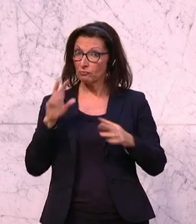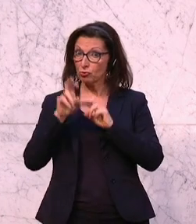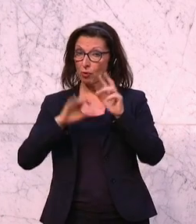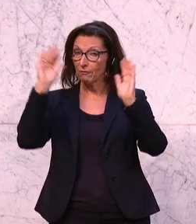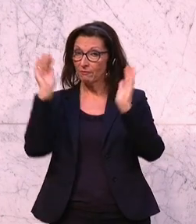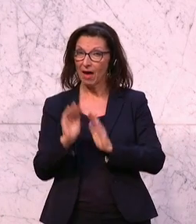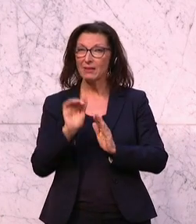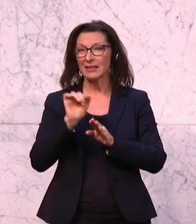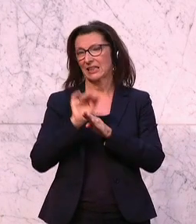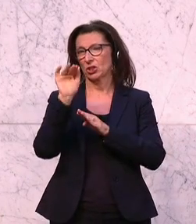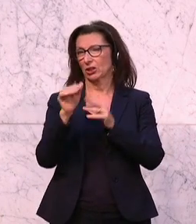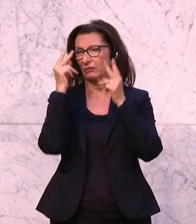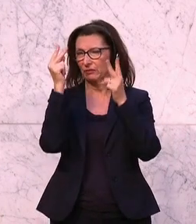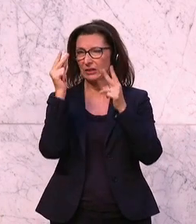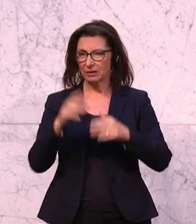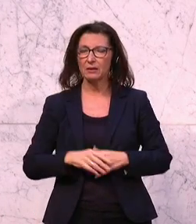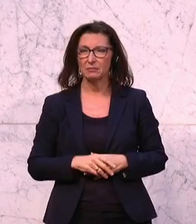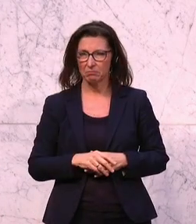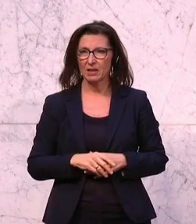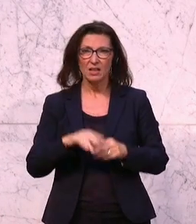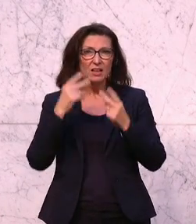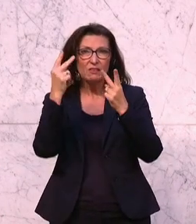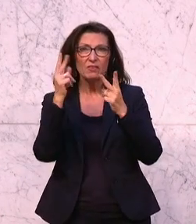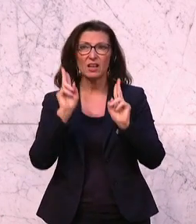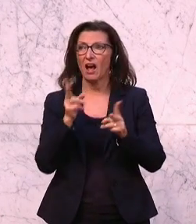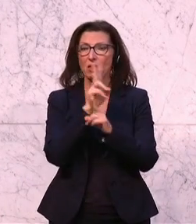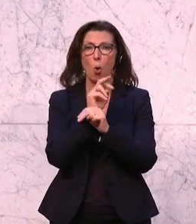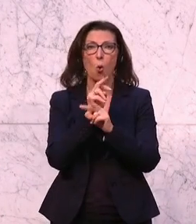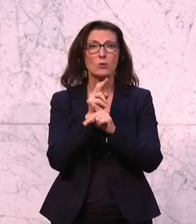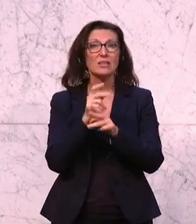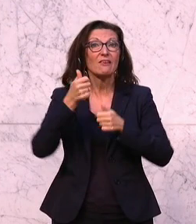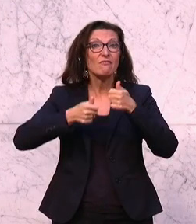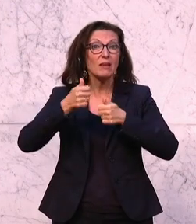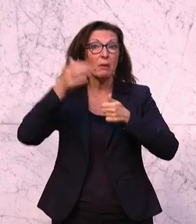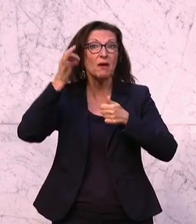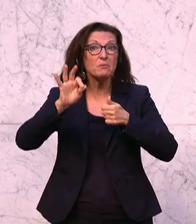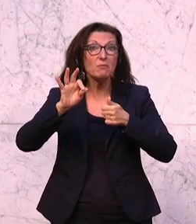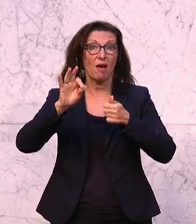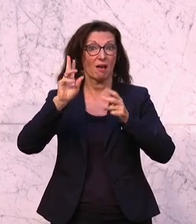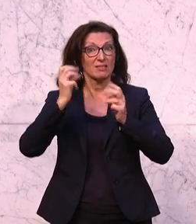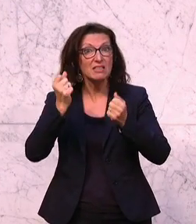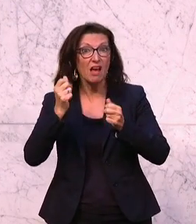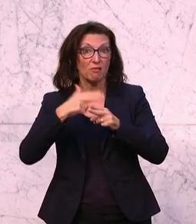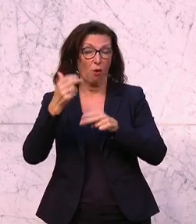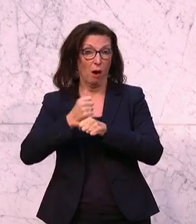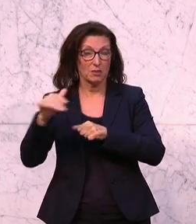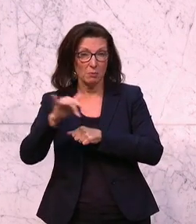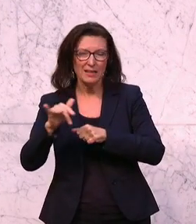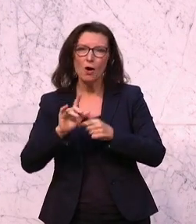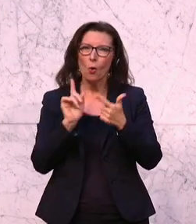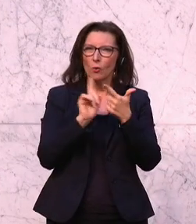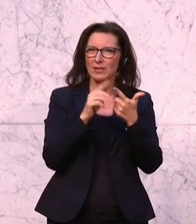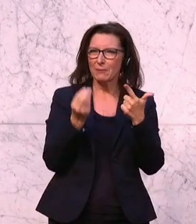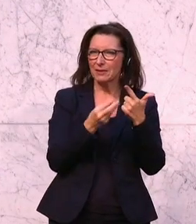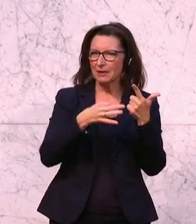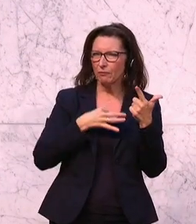wieder ein wichtiger Schritt. Ein wichtiger Schritt für Wettbewerbsfähigkeit und Arbeitsplatzsicherheit. Und das Zweite, was mir auch ganz wichtig